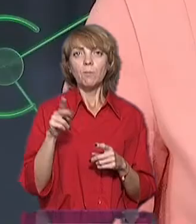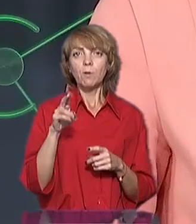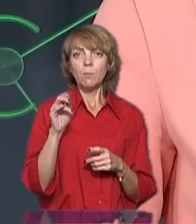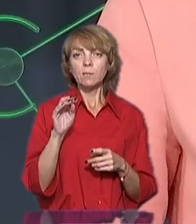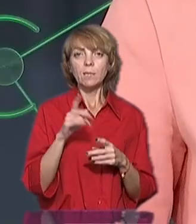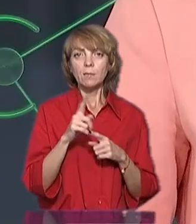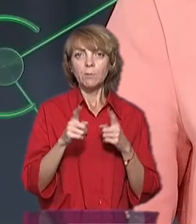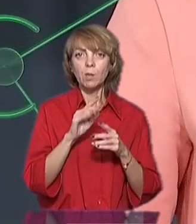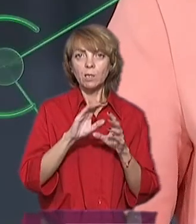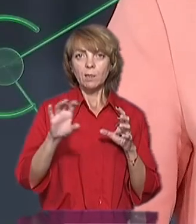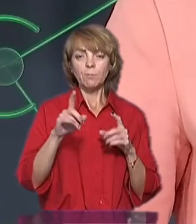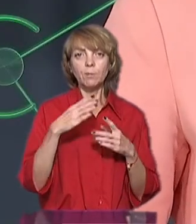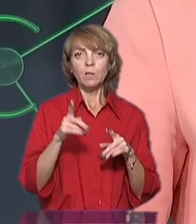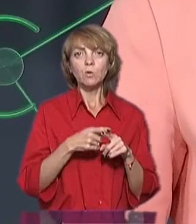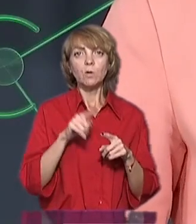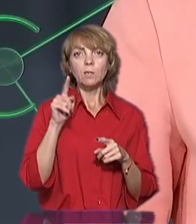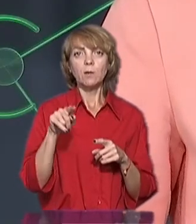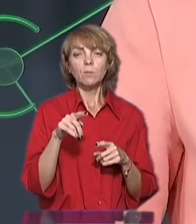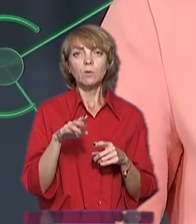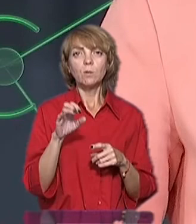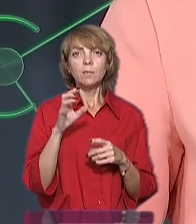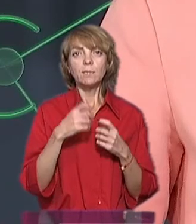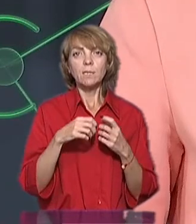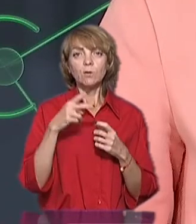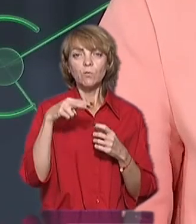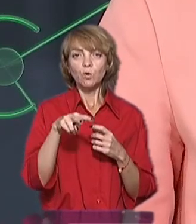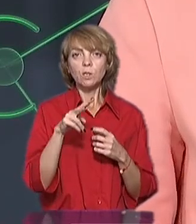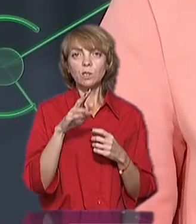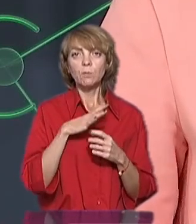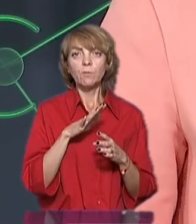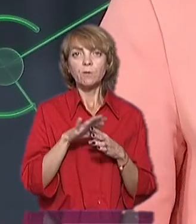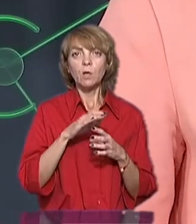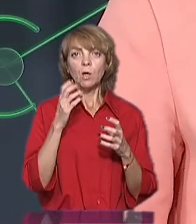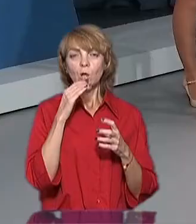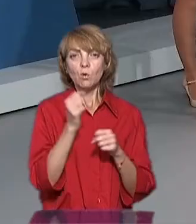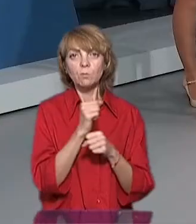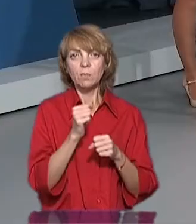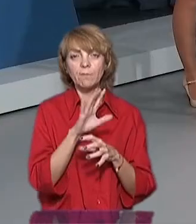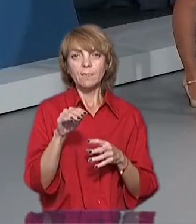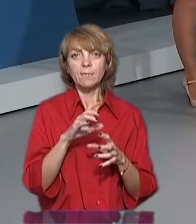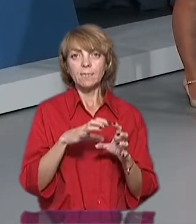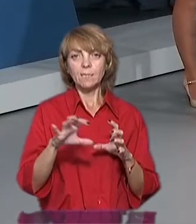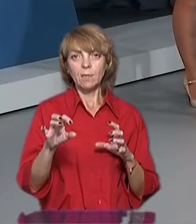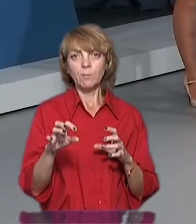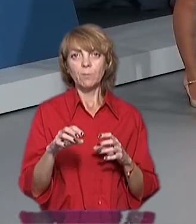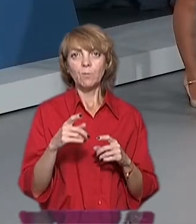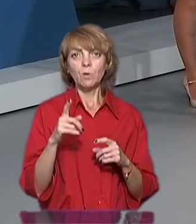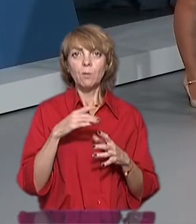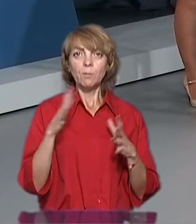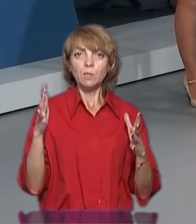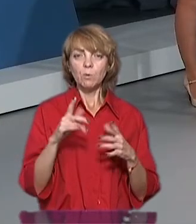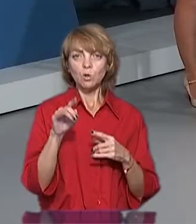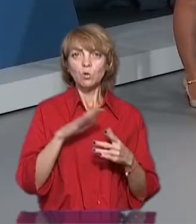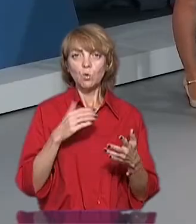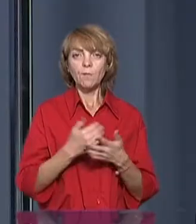перекладали мережі після того, як там у середині 2000-х відбулося розмерзання взагалі з цієї системи. В них більш-менш нова